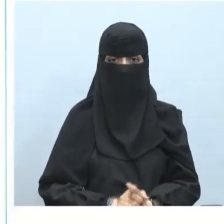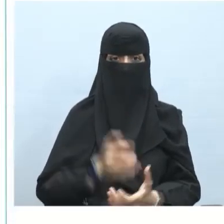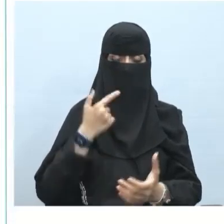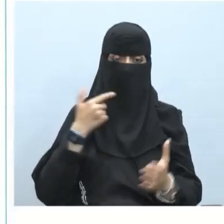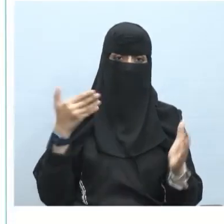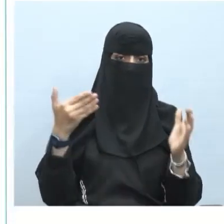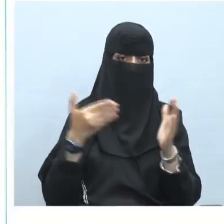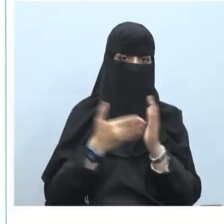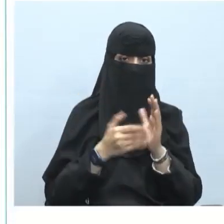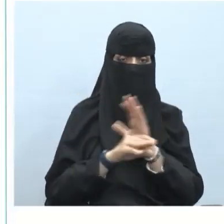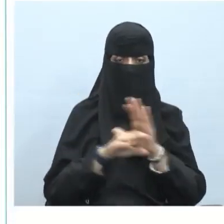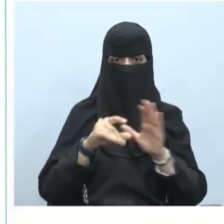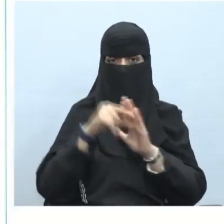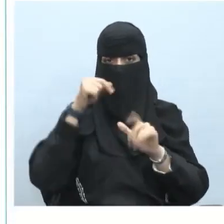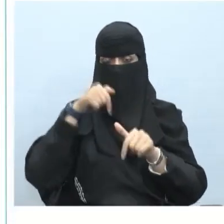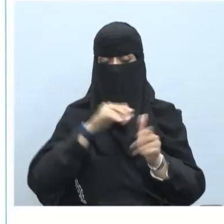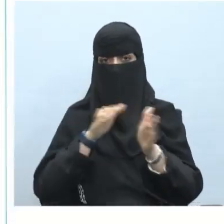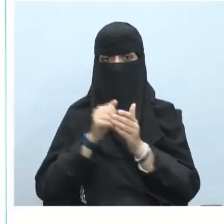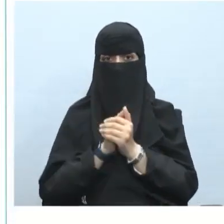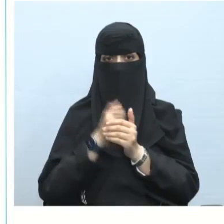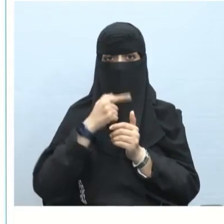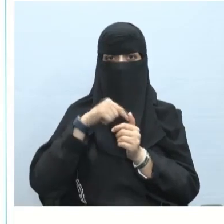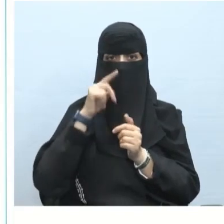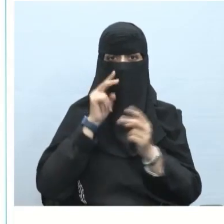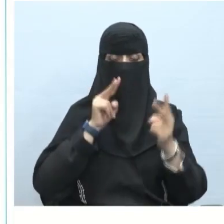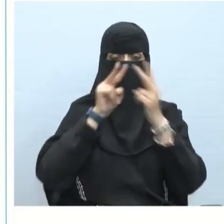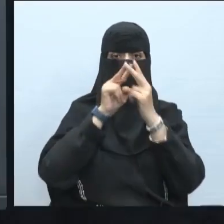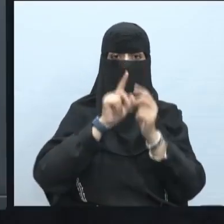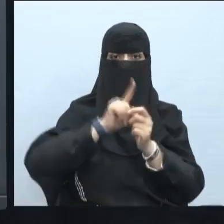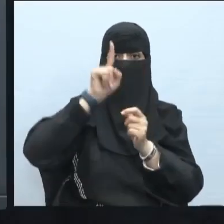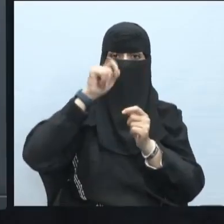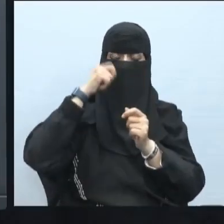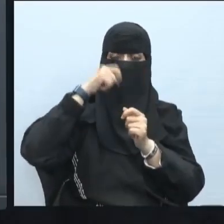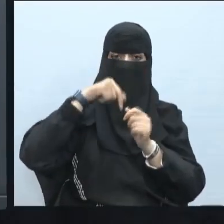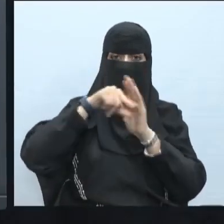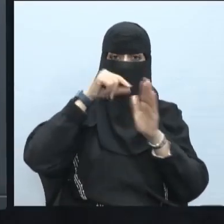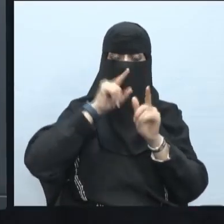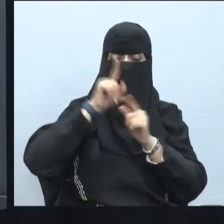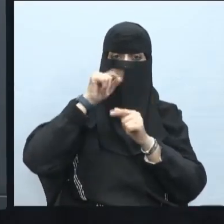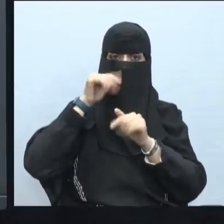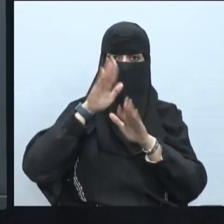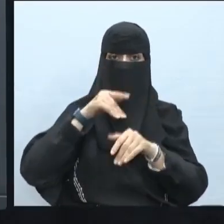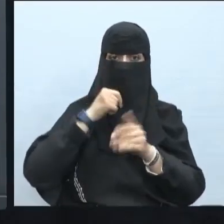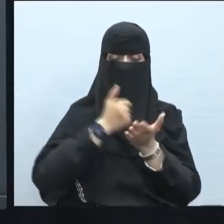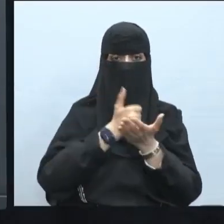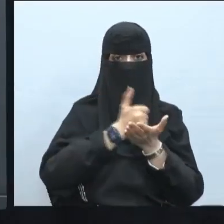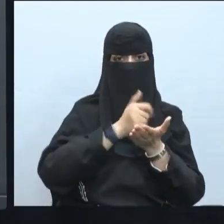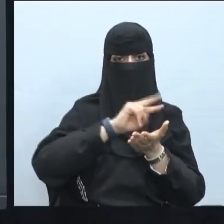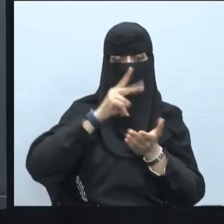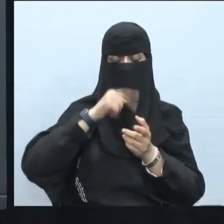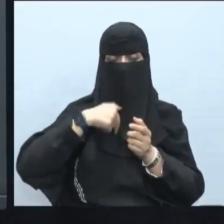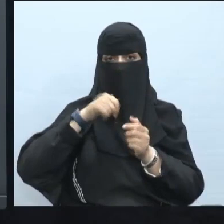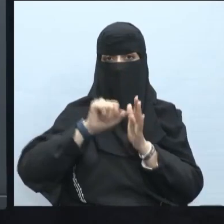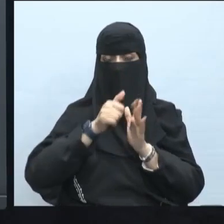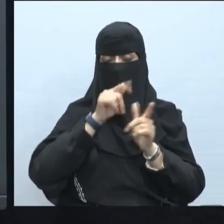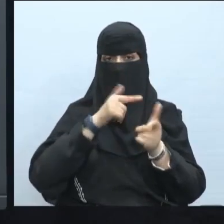وإلى هنا انتهى درسنا وسنلتقي إن شاء الله في حساس قادمة وأساليب أخرى جديدة